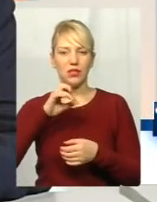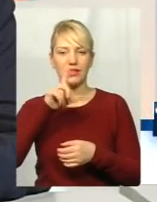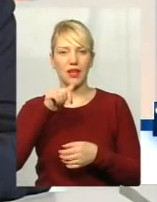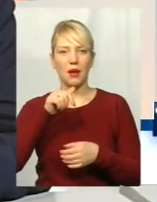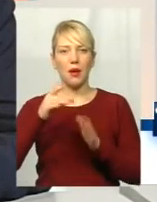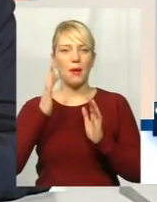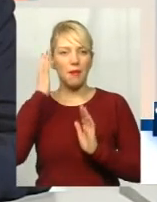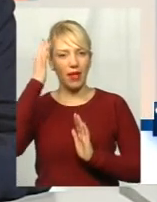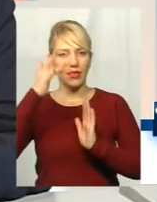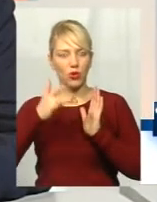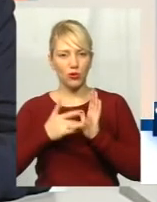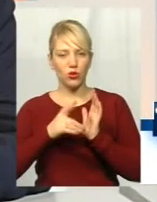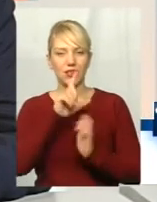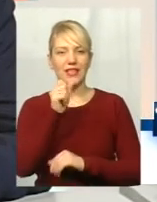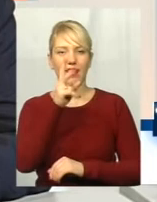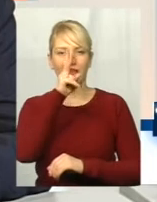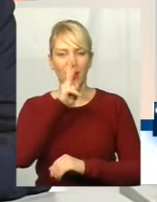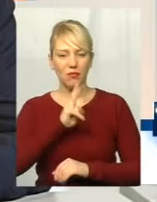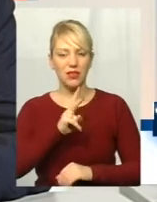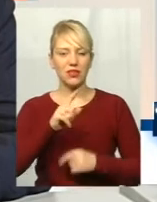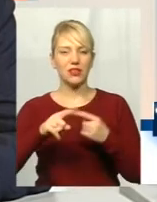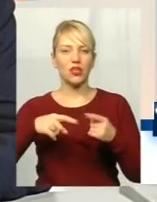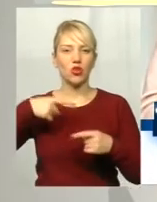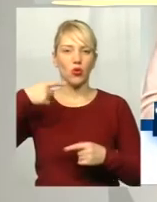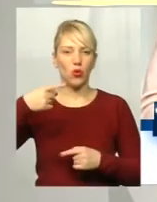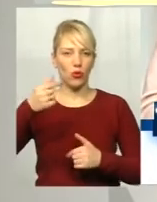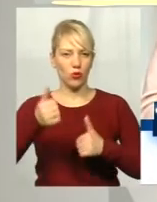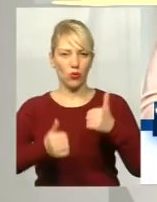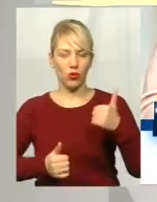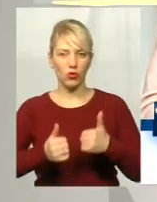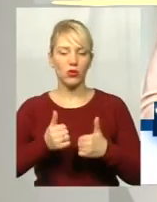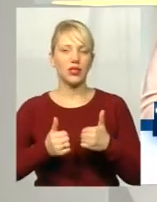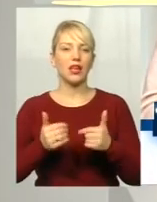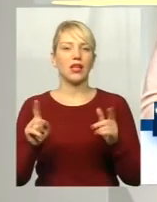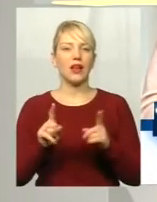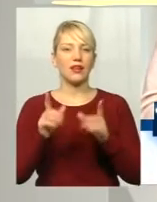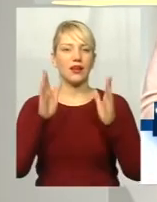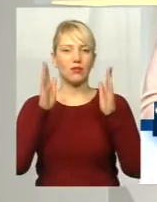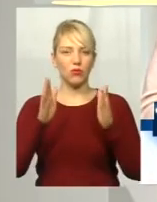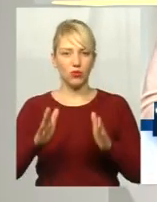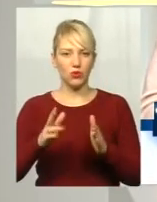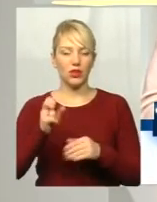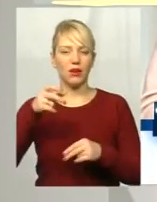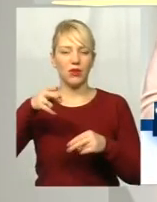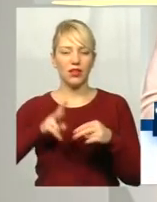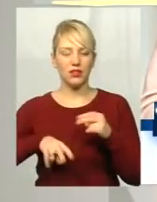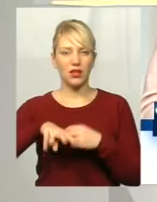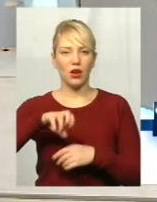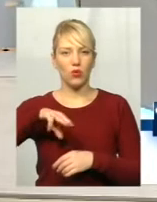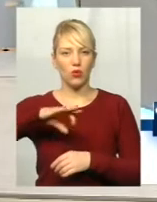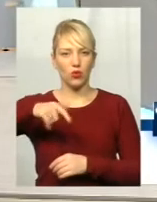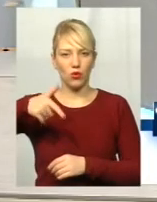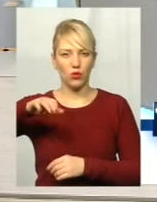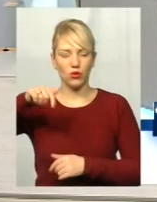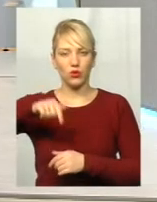місяці до чергового конкурсу, який має відбутися наприкінці лютого цього року,